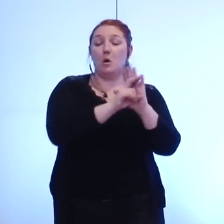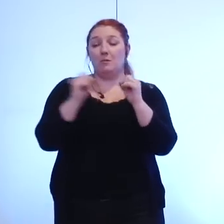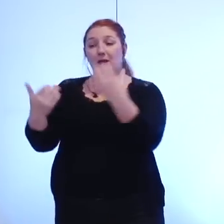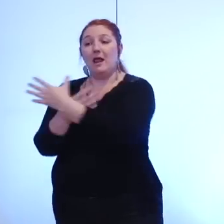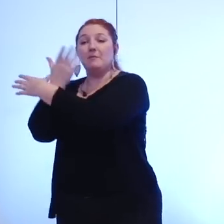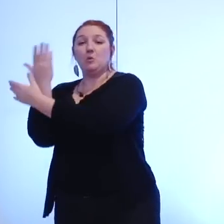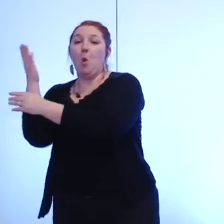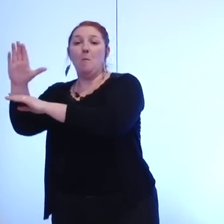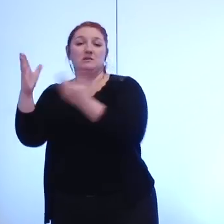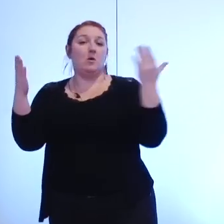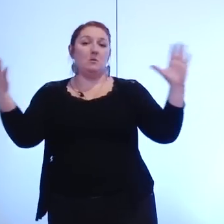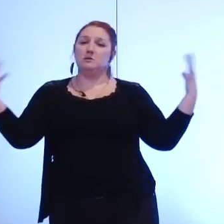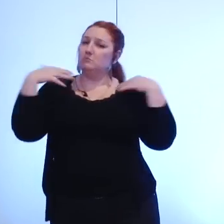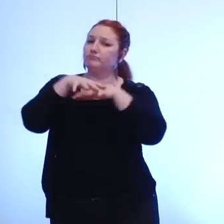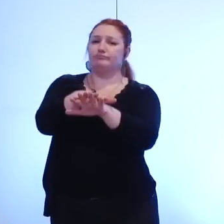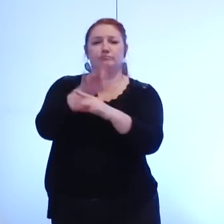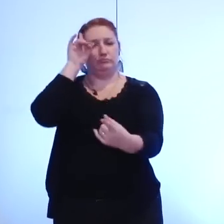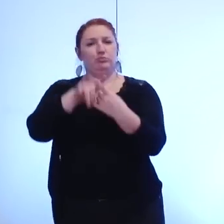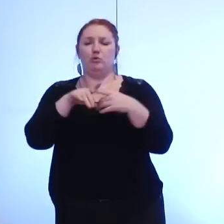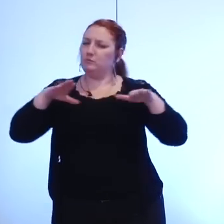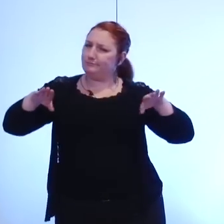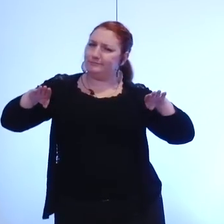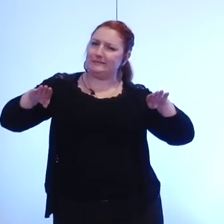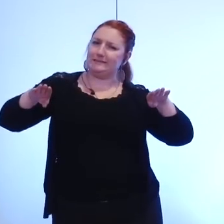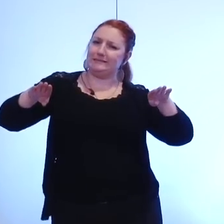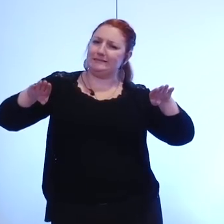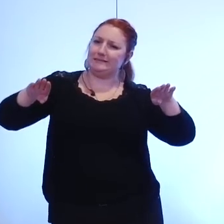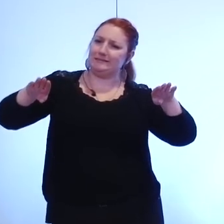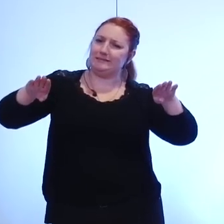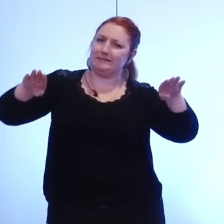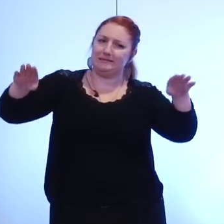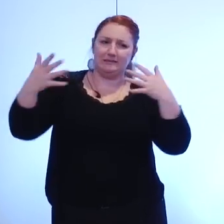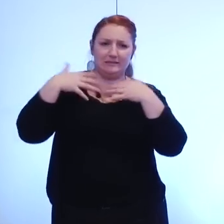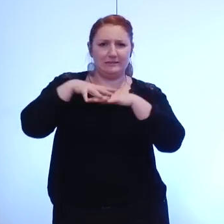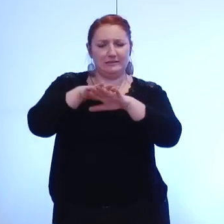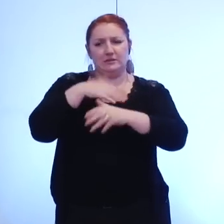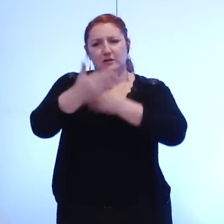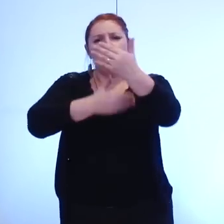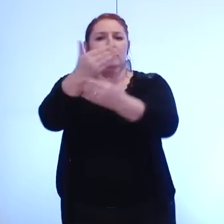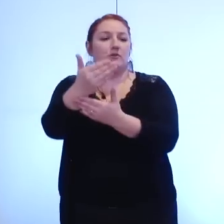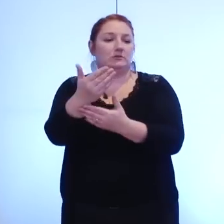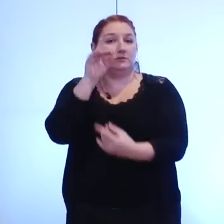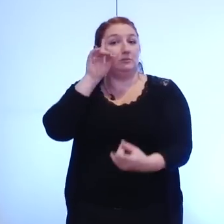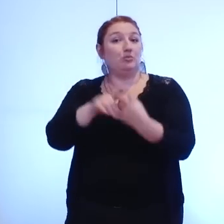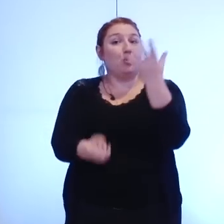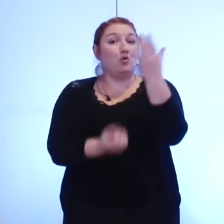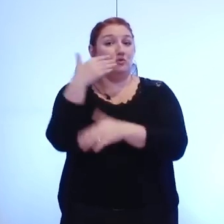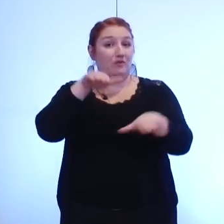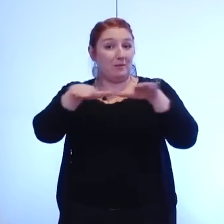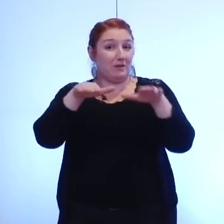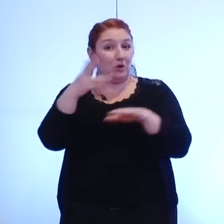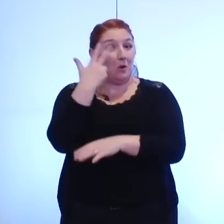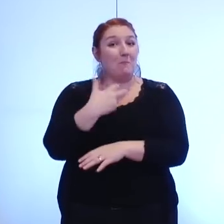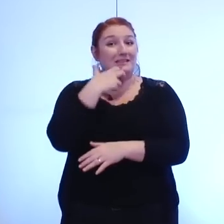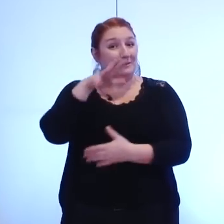ce sujet pour que nous arrivions à avancer deux concerts sur la façon d'articuler une nouvelle façon de concevoir la participation citoyenne